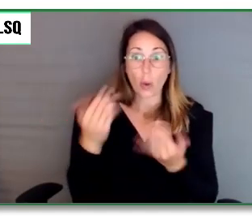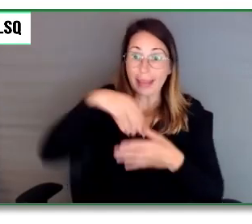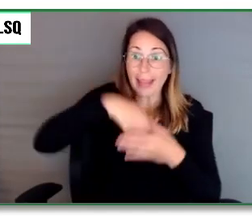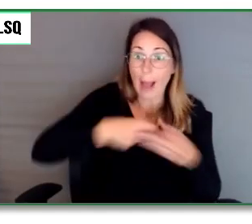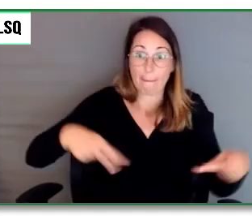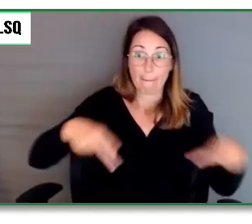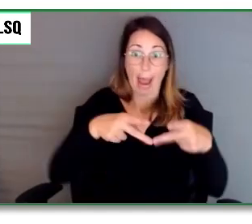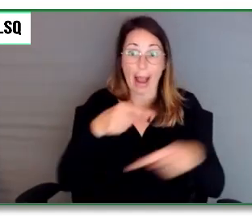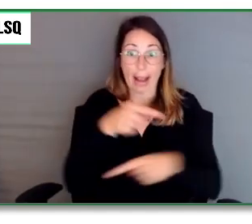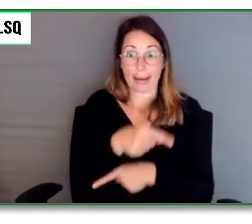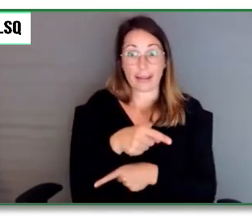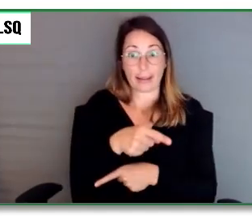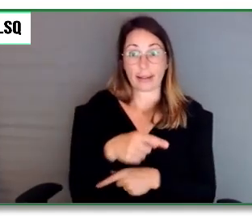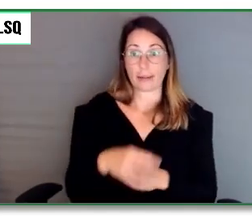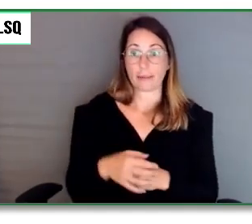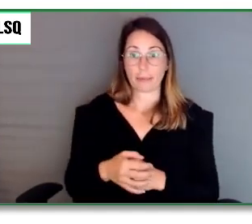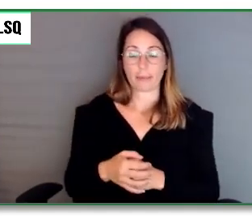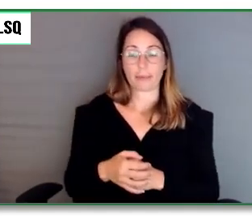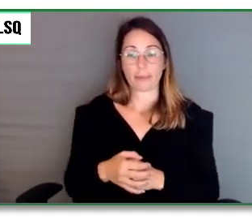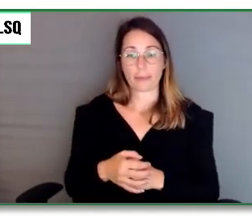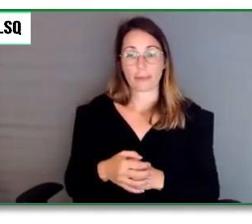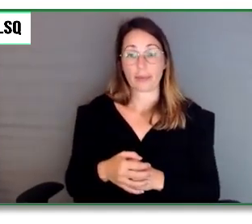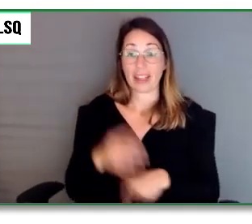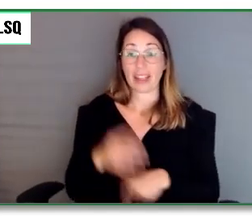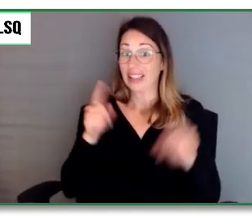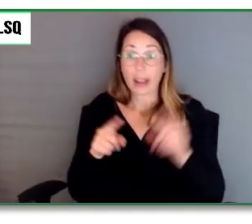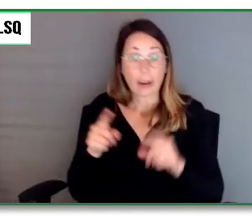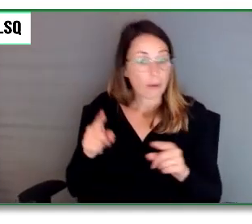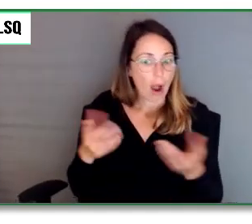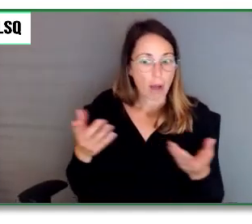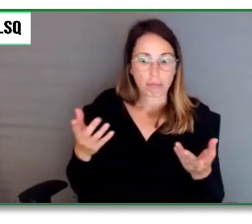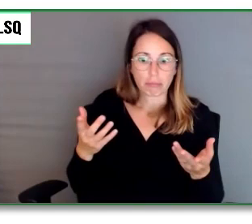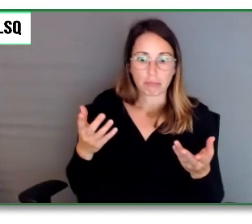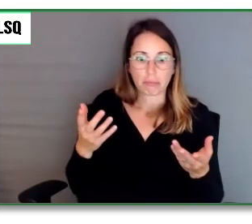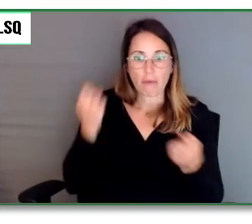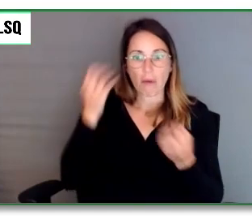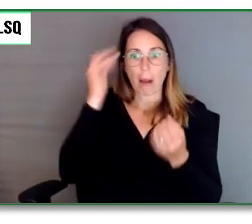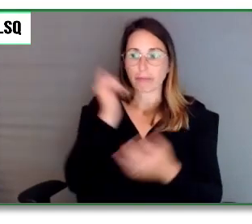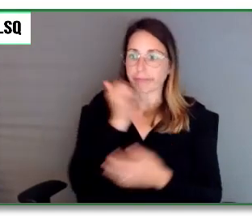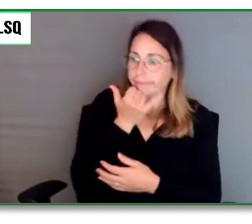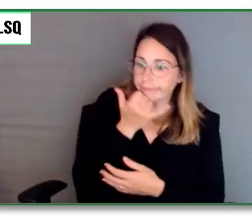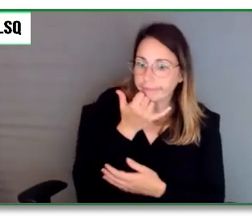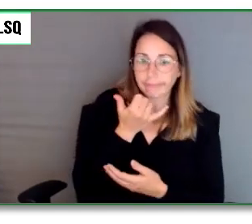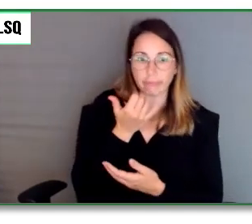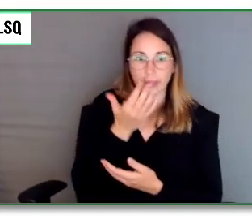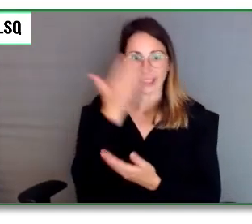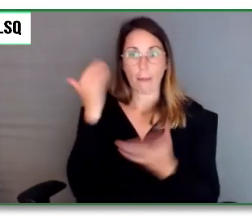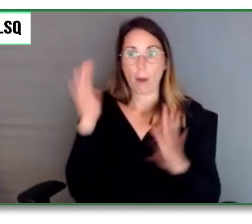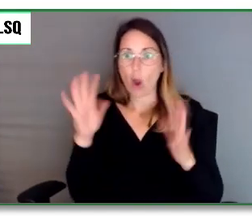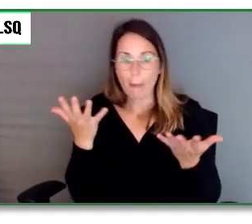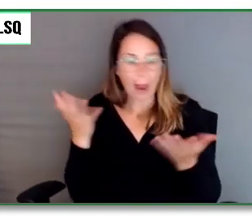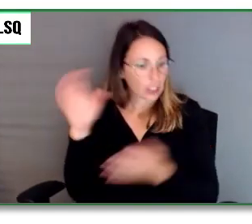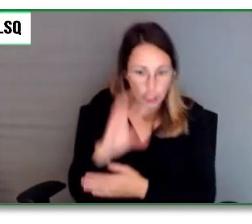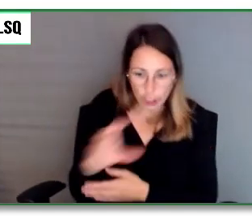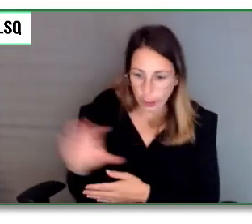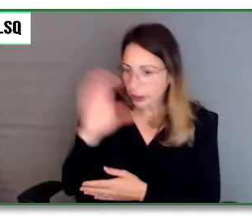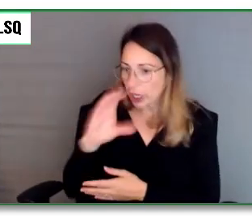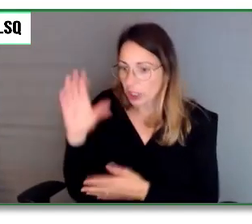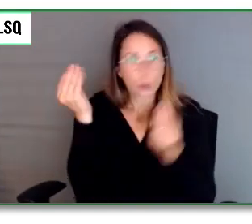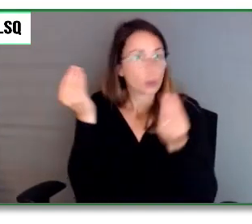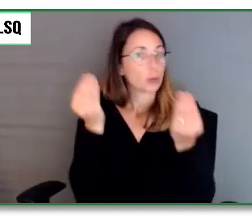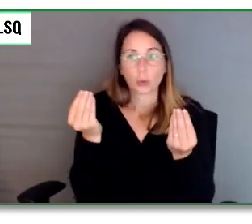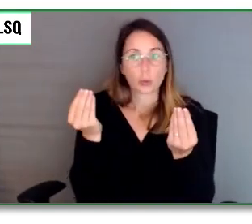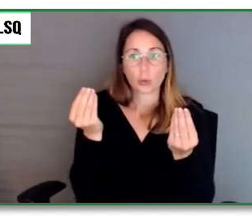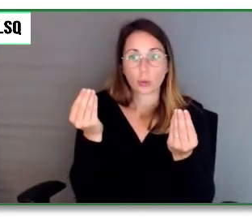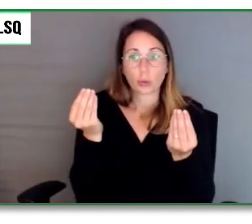Parfois, c'est parce que vous n'avez pas obtenu la bonne information, vous ne saviez pas comment trouver cette information, même avant de partir pour aller au parc.